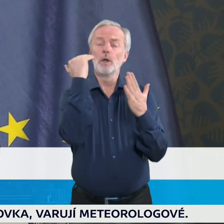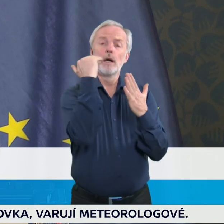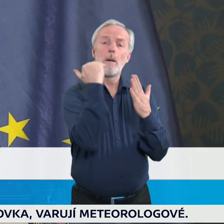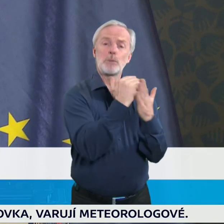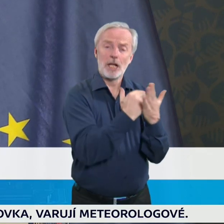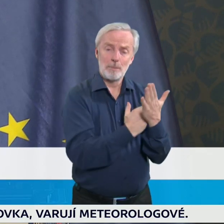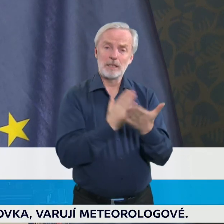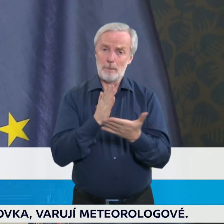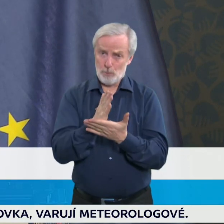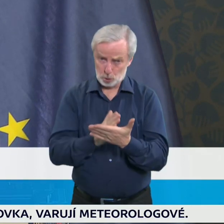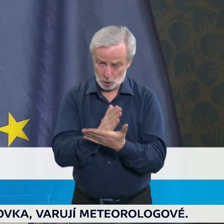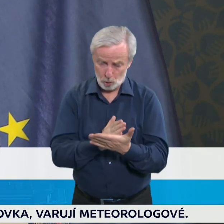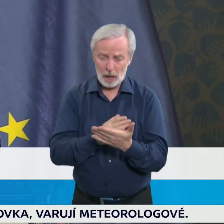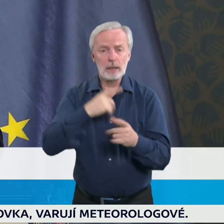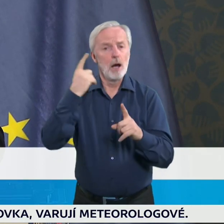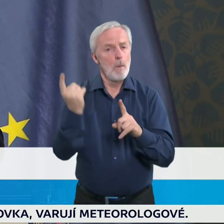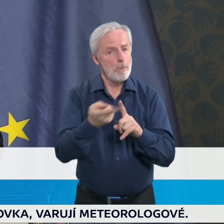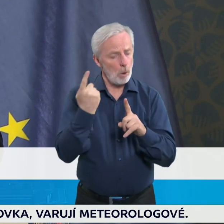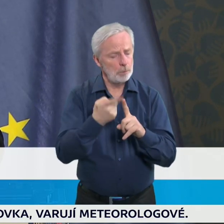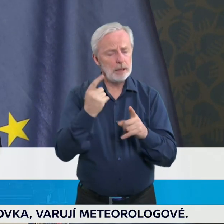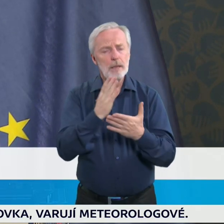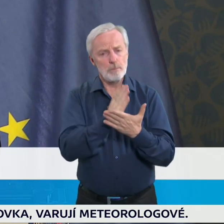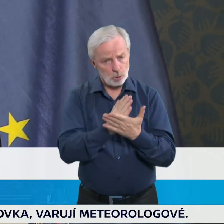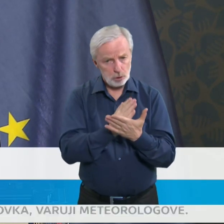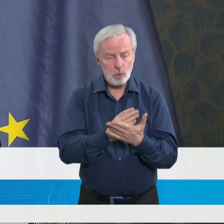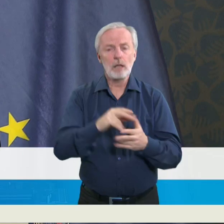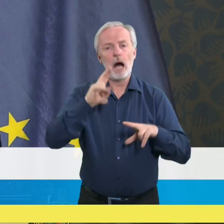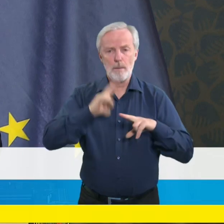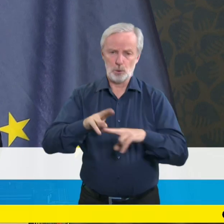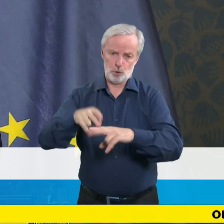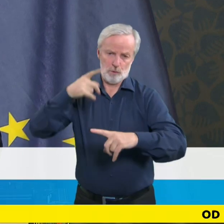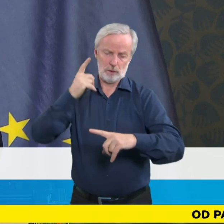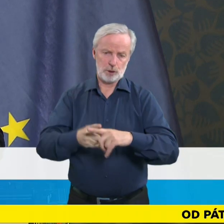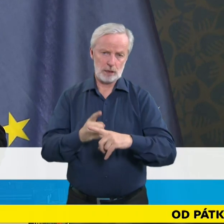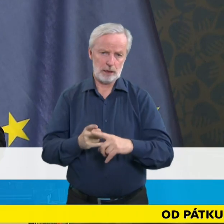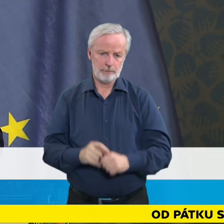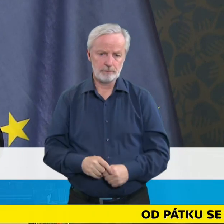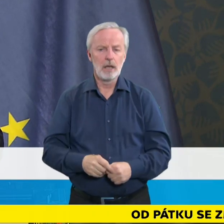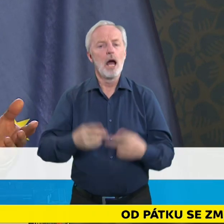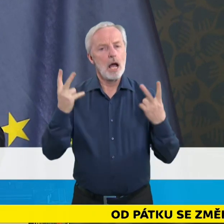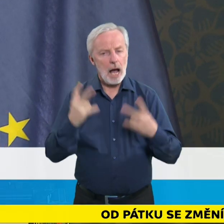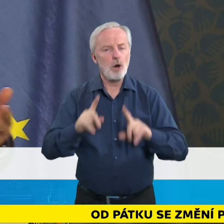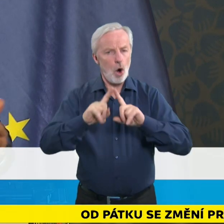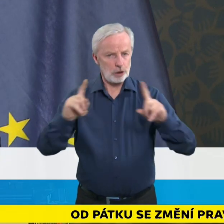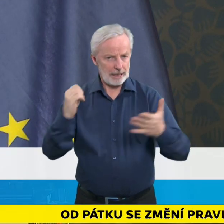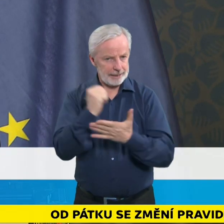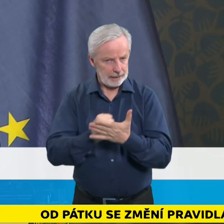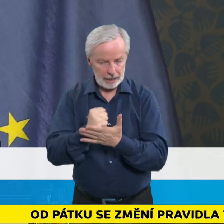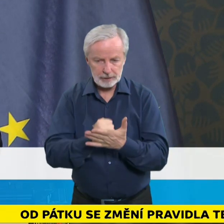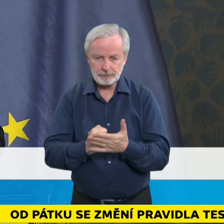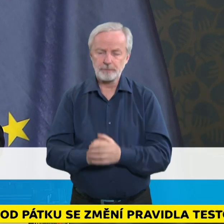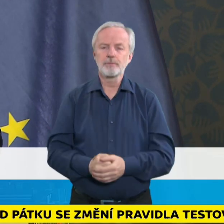lék schválen a postupovali přesně podle toho, stejně jako postupujeme u všech ostatních léků. To není kritika, to je jenom